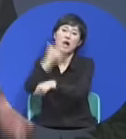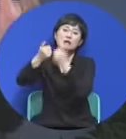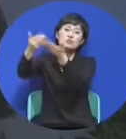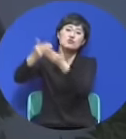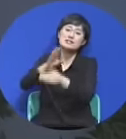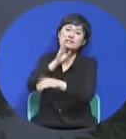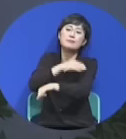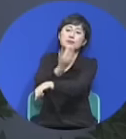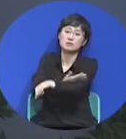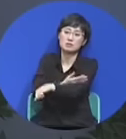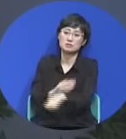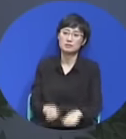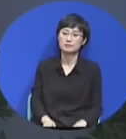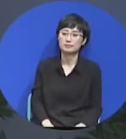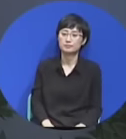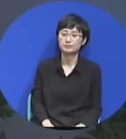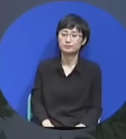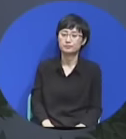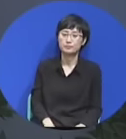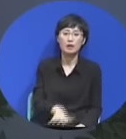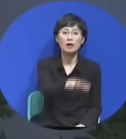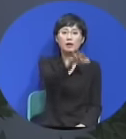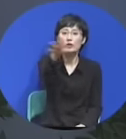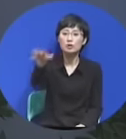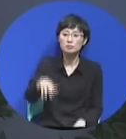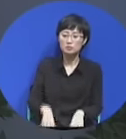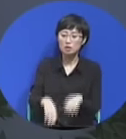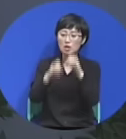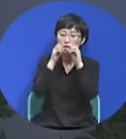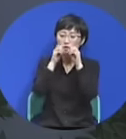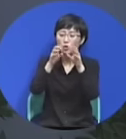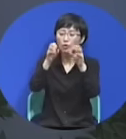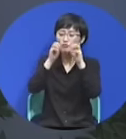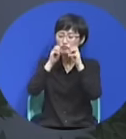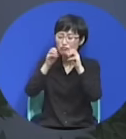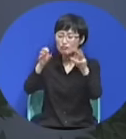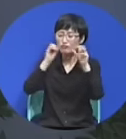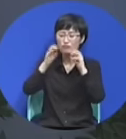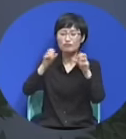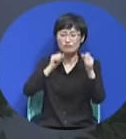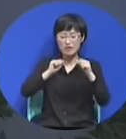하나님이 음성을 들으라 하니까 왜 전도하자들 마다 누명을 썼을까요